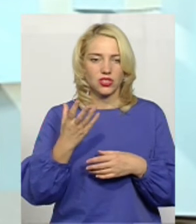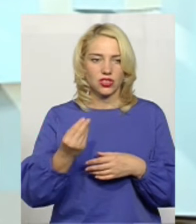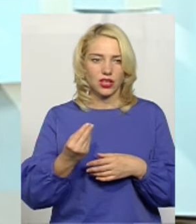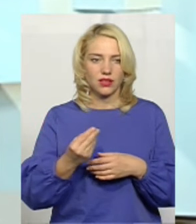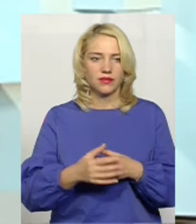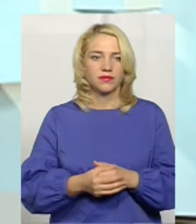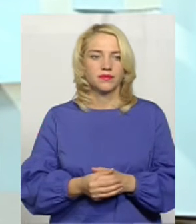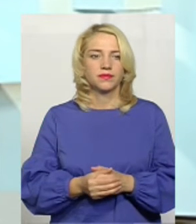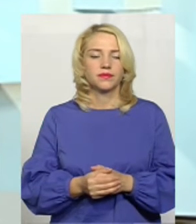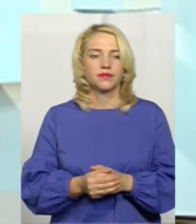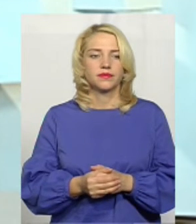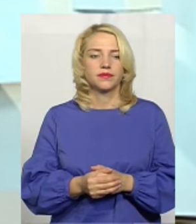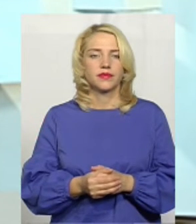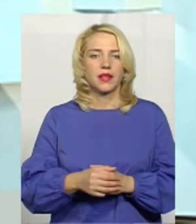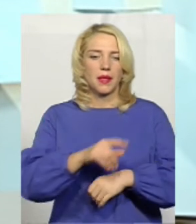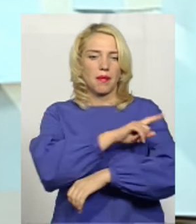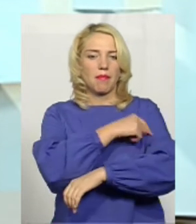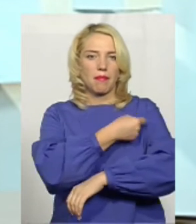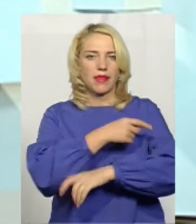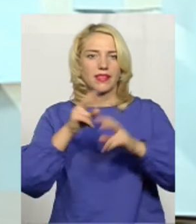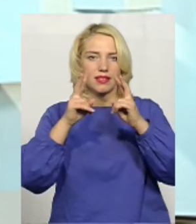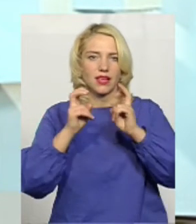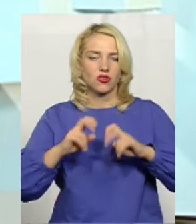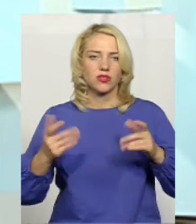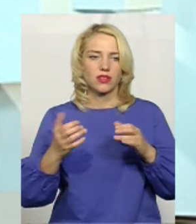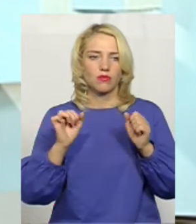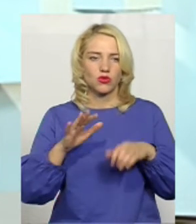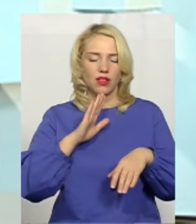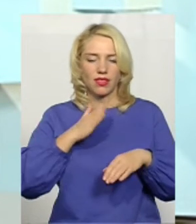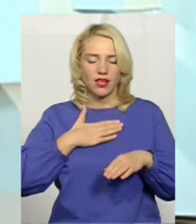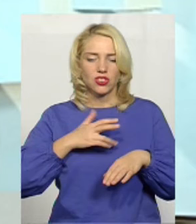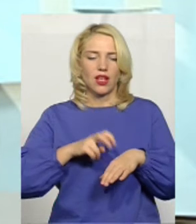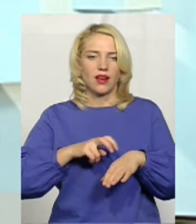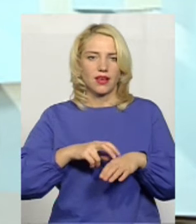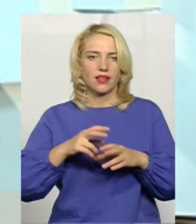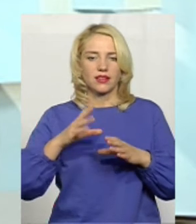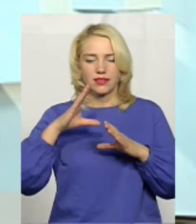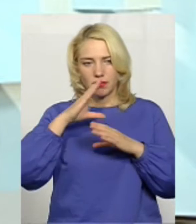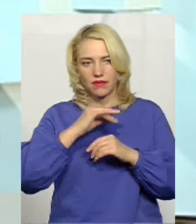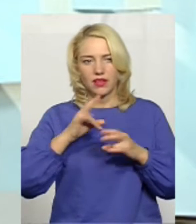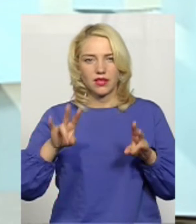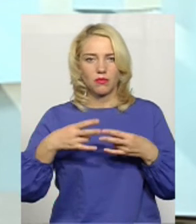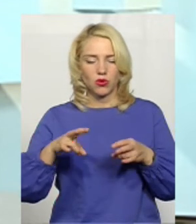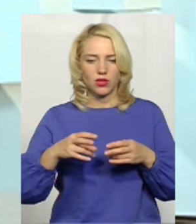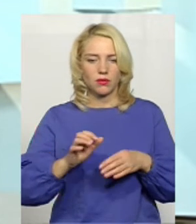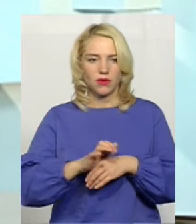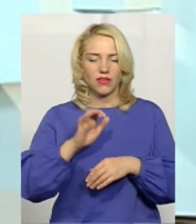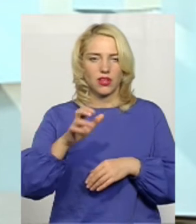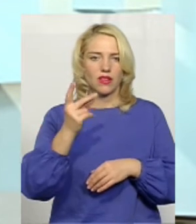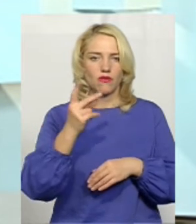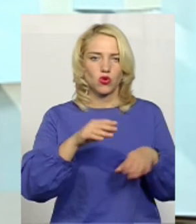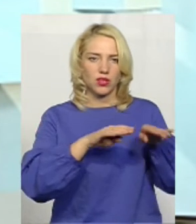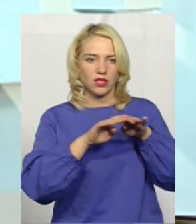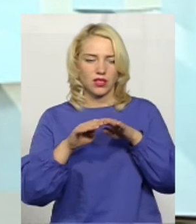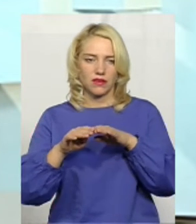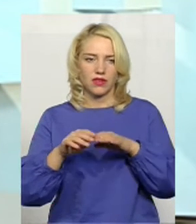і методи діагностики, якими можуть наші лікарі справлятися, і не потрібно відправляти пацієнта на вторинний рівень.